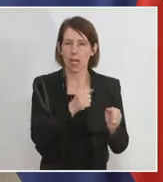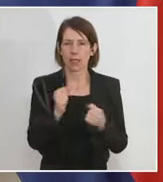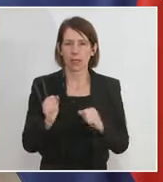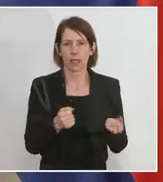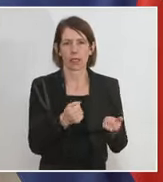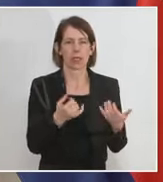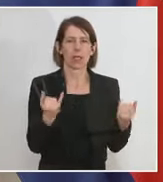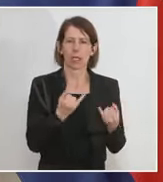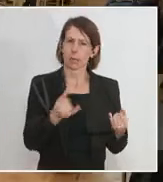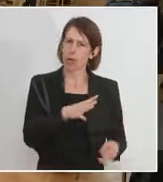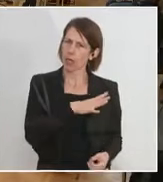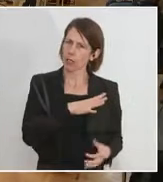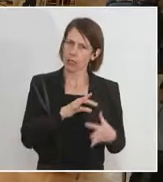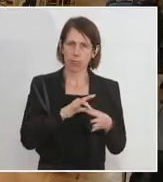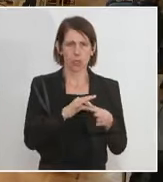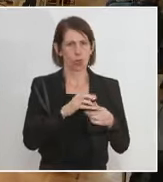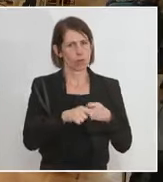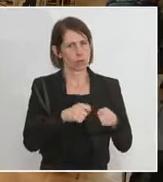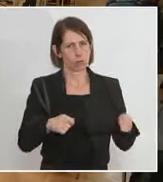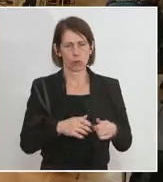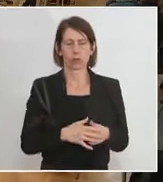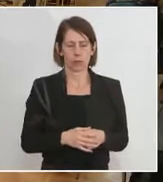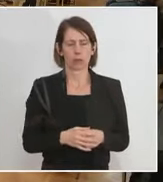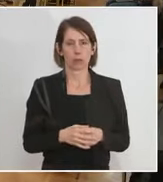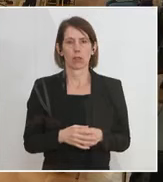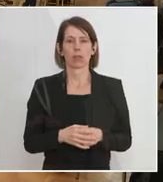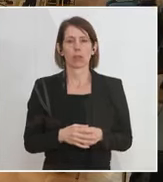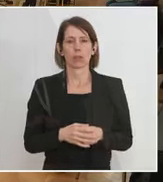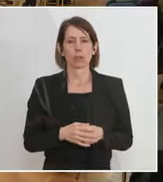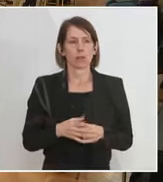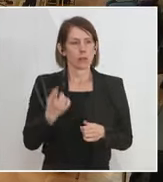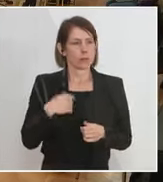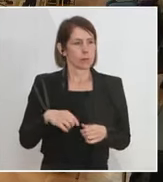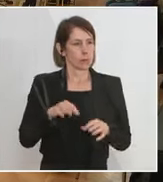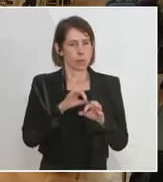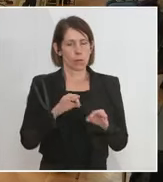einem erklecklichen Risiko verbunden ist. Frau Hager vom Kurier, bitte.